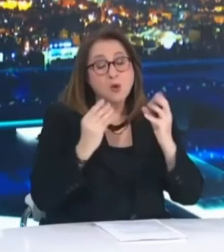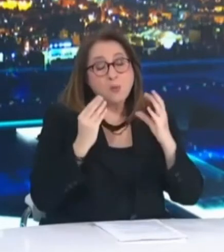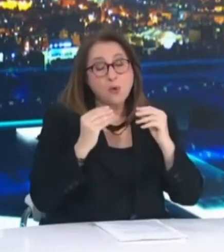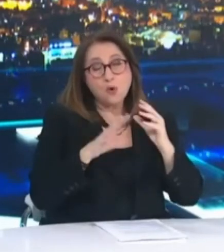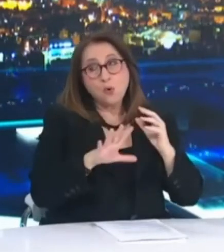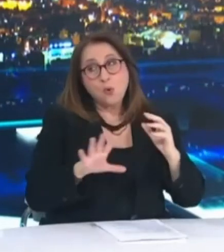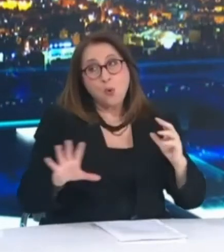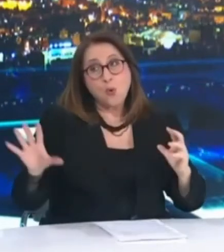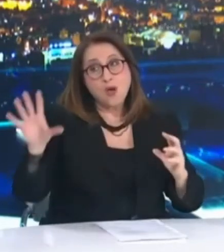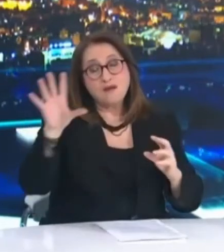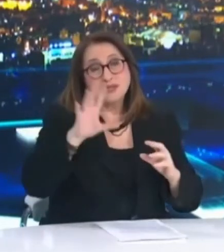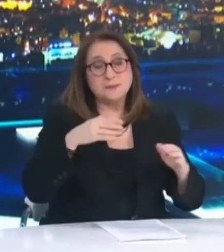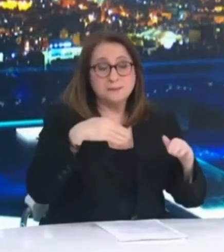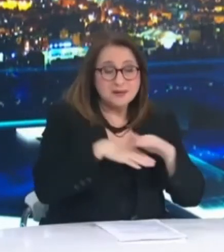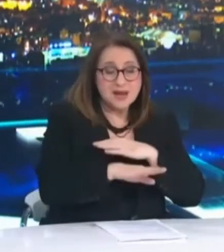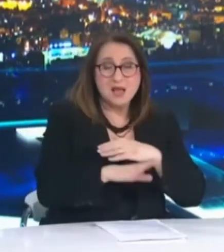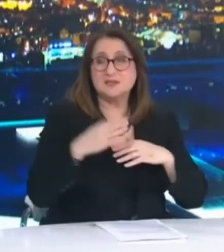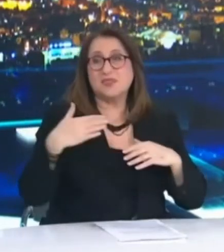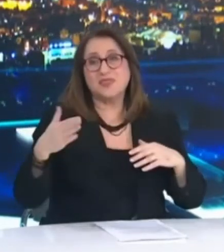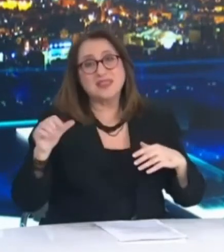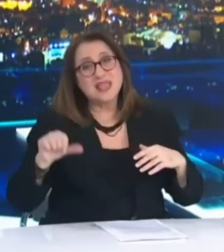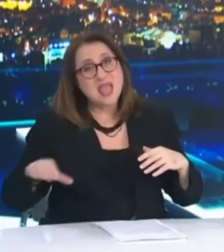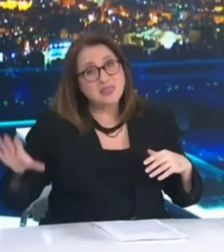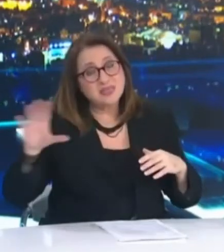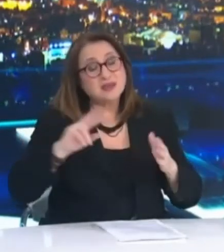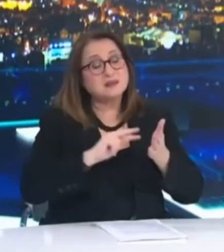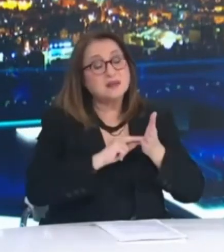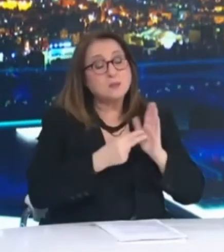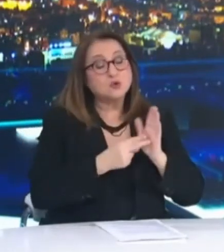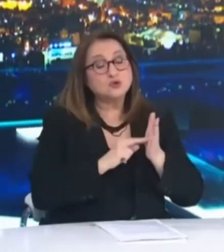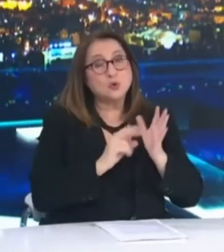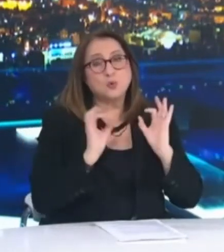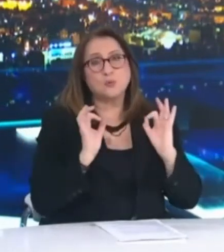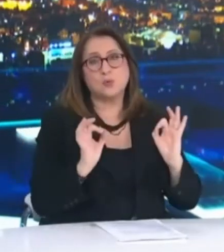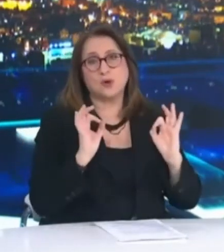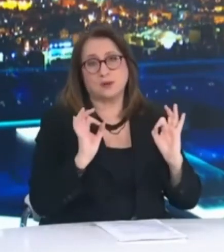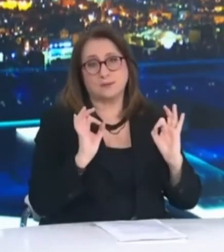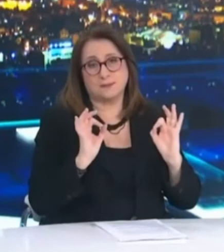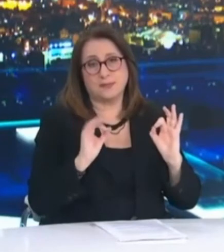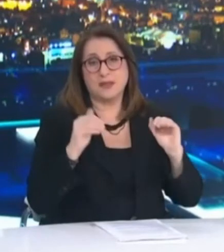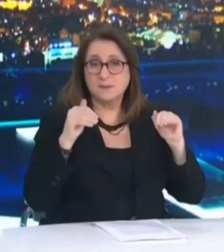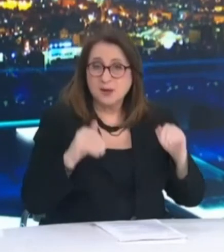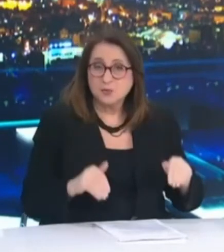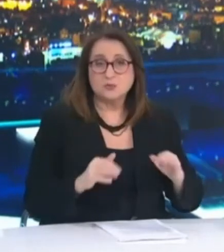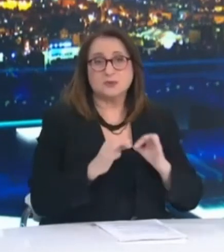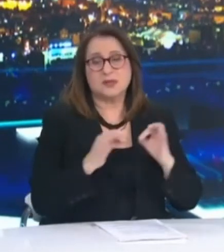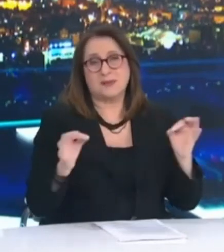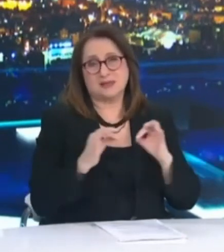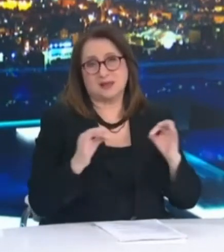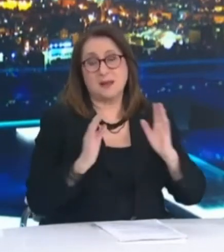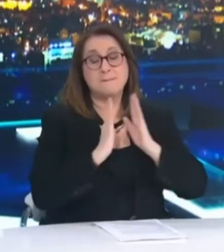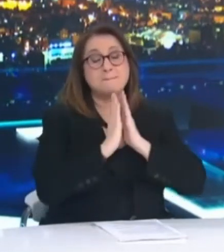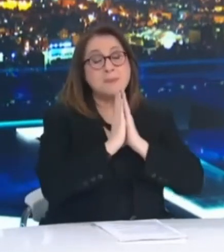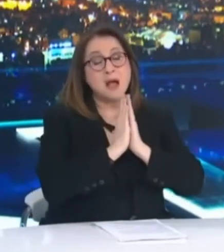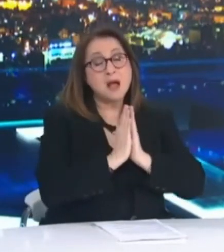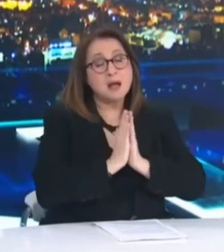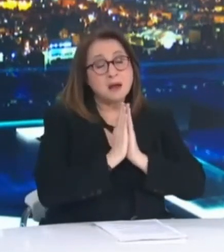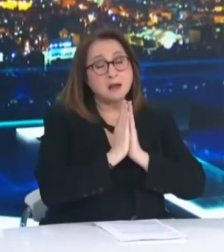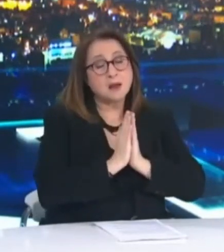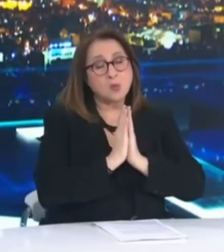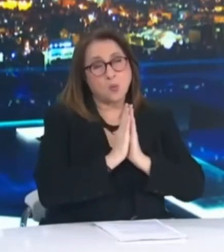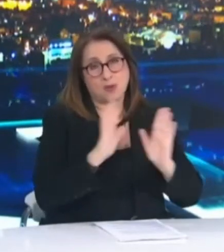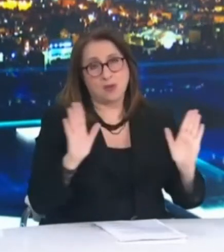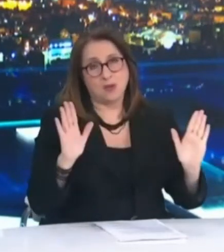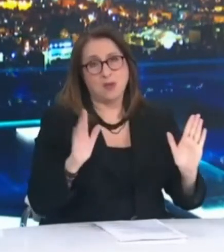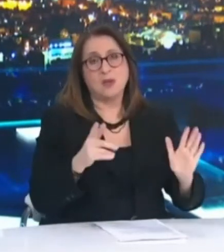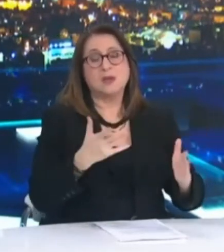και ολόκληρης περιφέρειας Αττικής, να είναι ιδιαίτερα προσεκτική και συνεπής στην τήρηση των μέτρων. Απευθύνουμε έκκληση και ζητάμε τη συνεργασία και τη